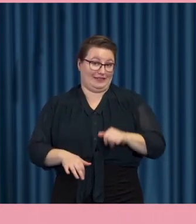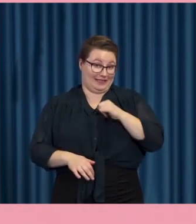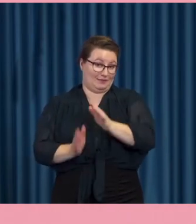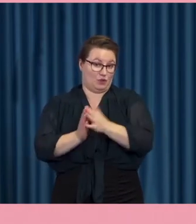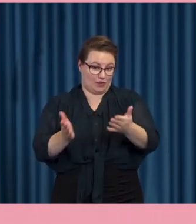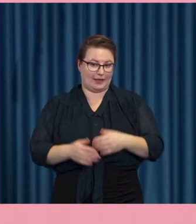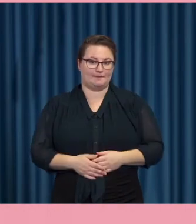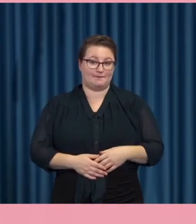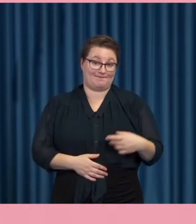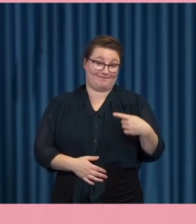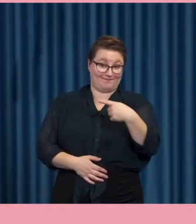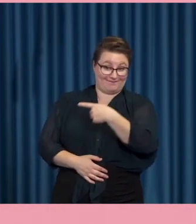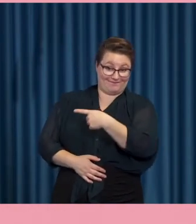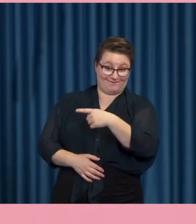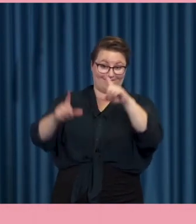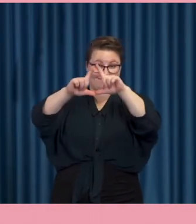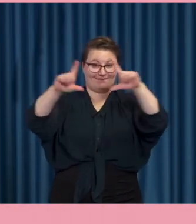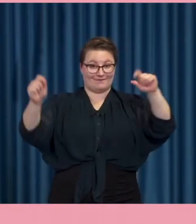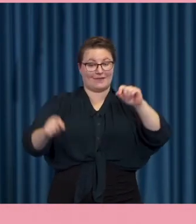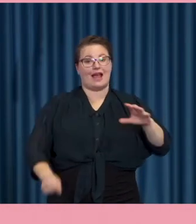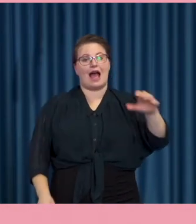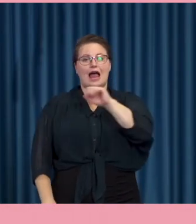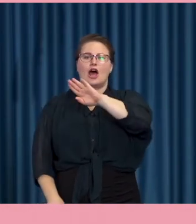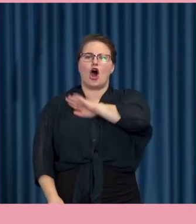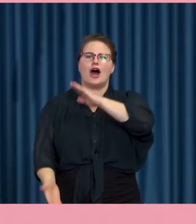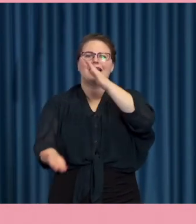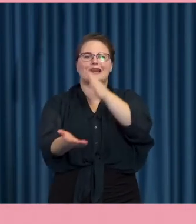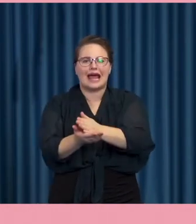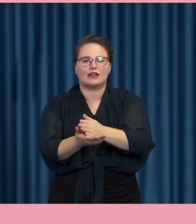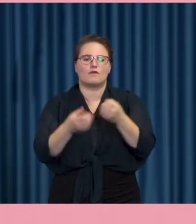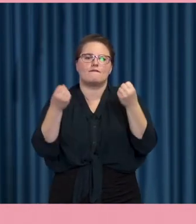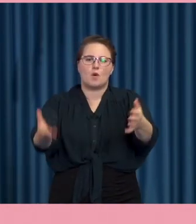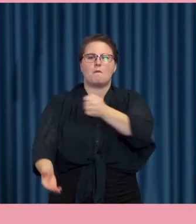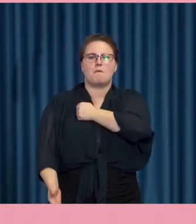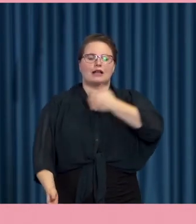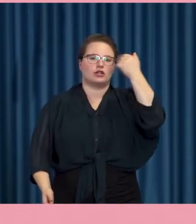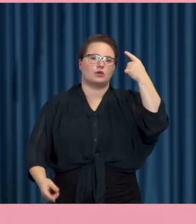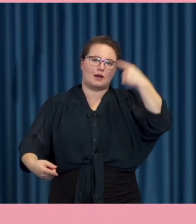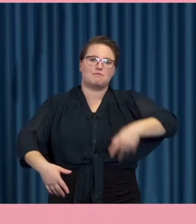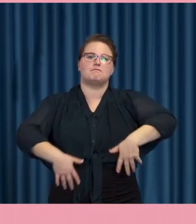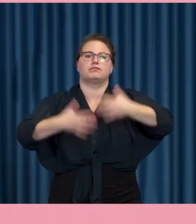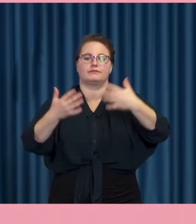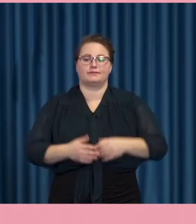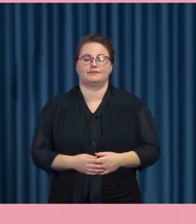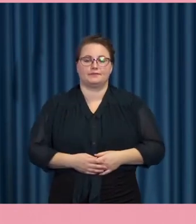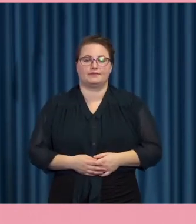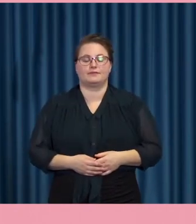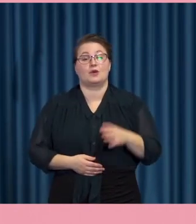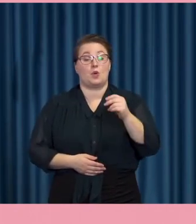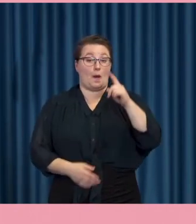Den första kallas Alla har rätt till makten att förstå. Det var så här att